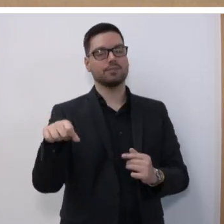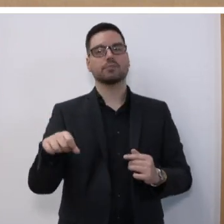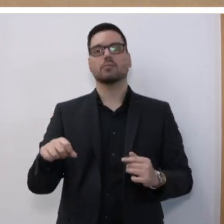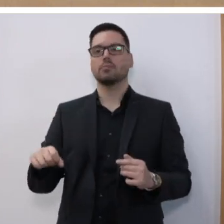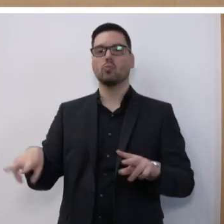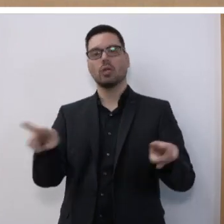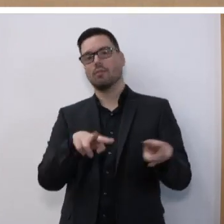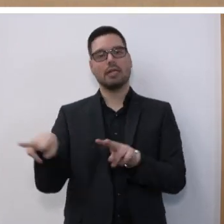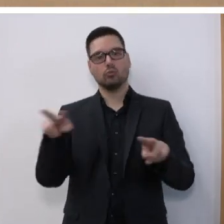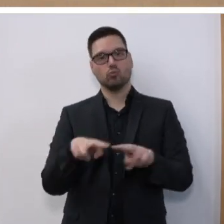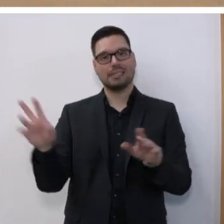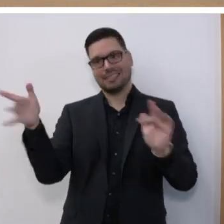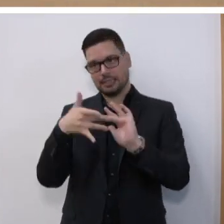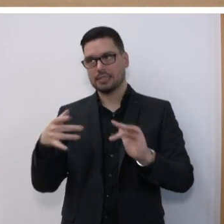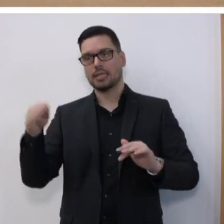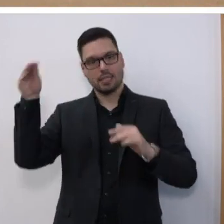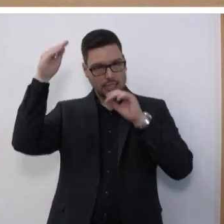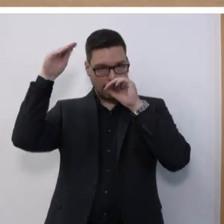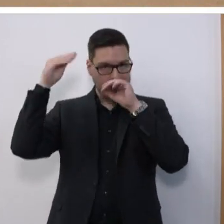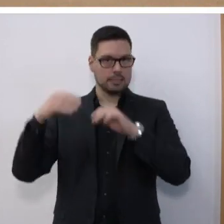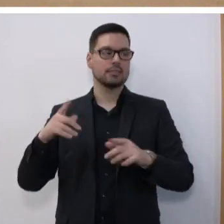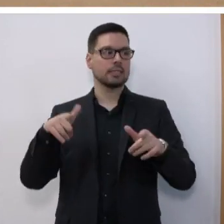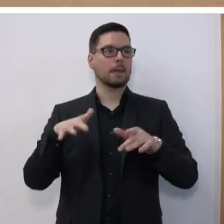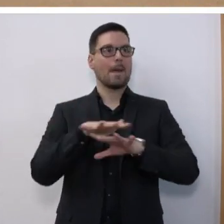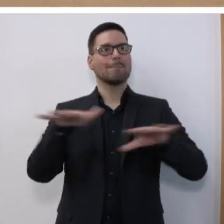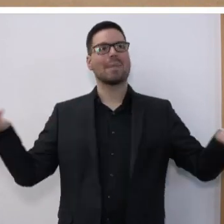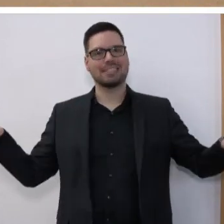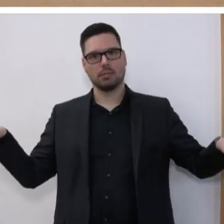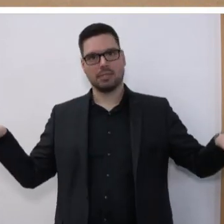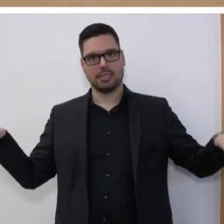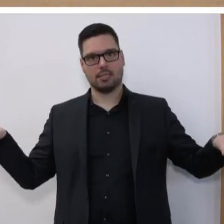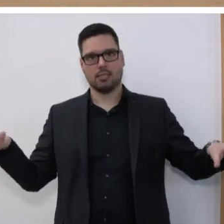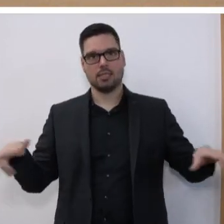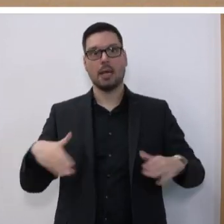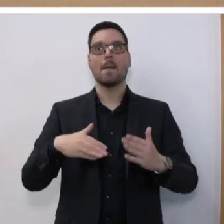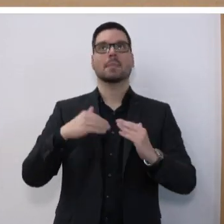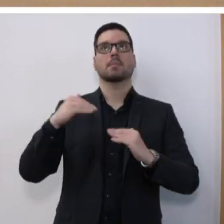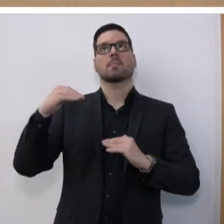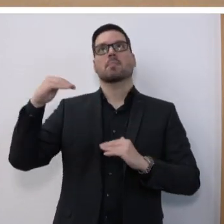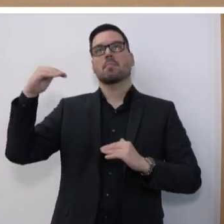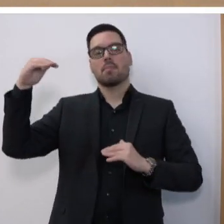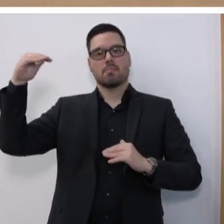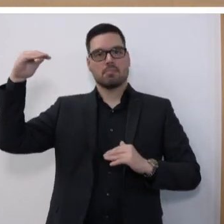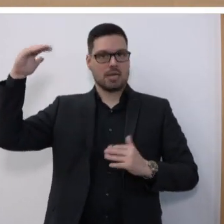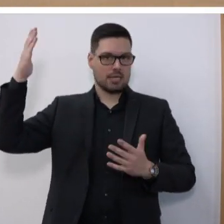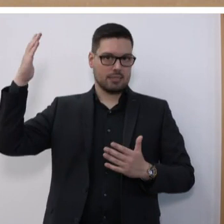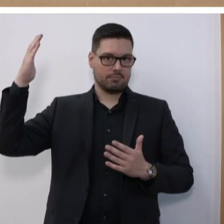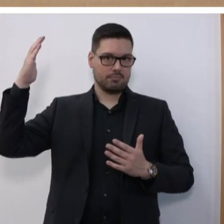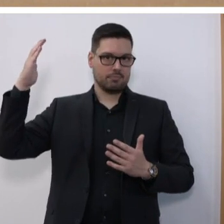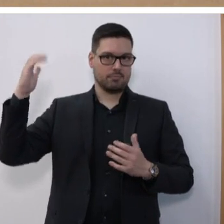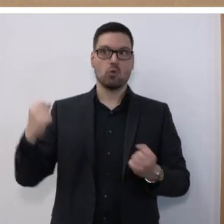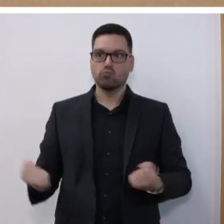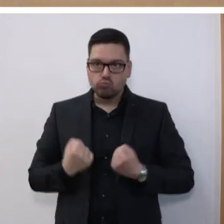Lernumgebungen, die wir verstärkt seit der Pandemie einsetzen an unseren Schulen, ermöglichen einen interaktiven und auch